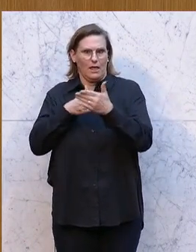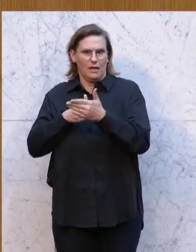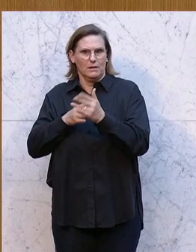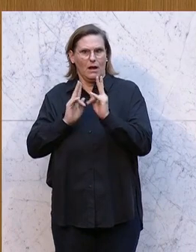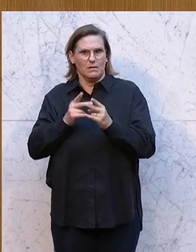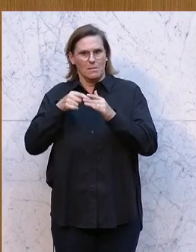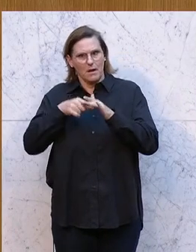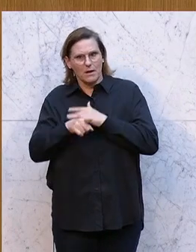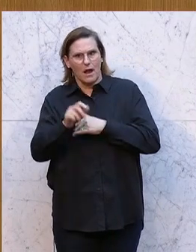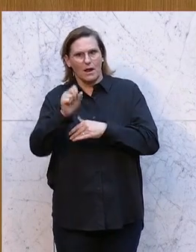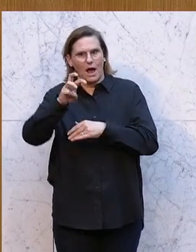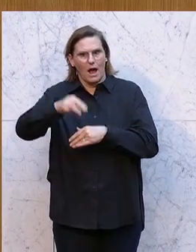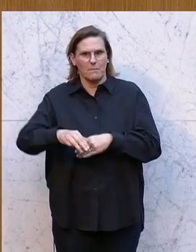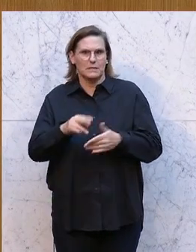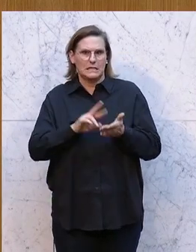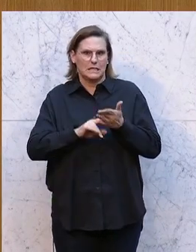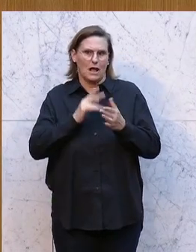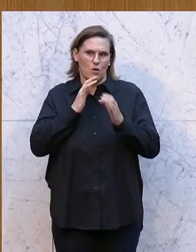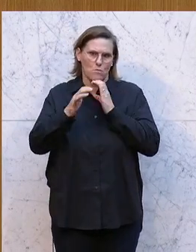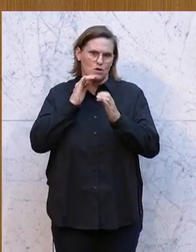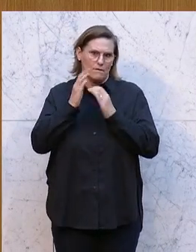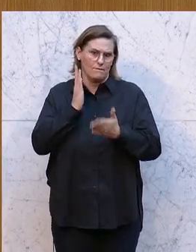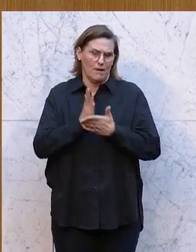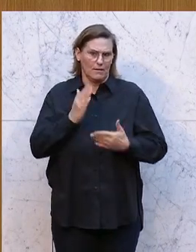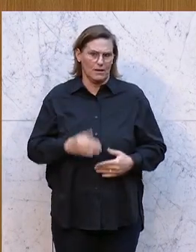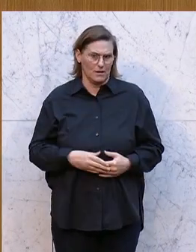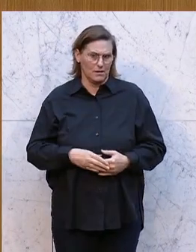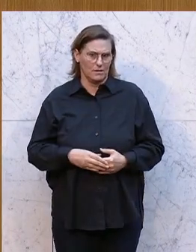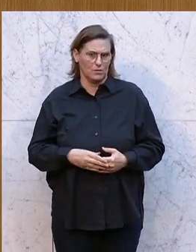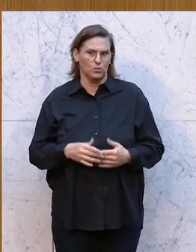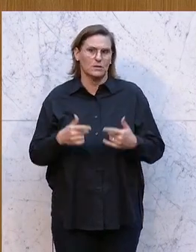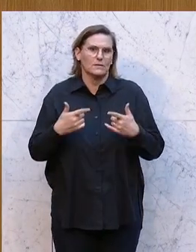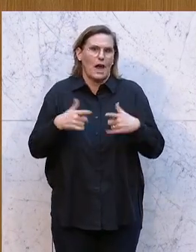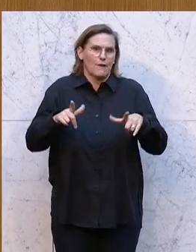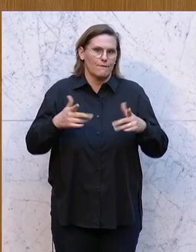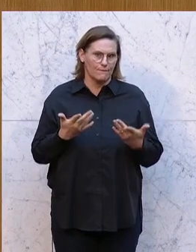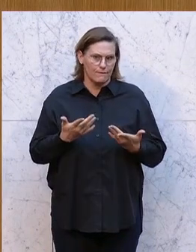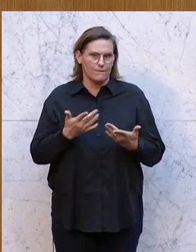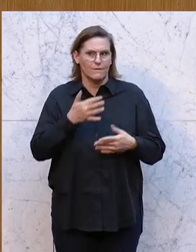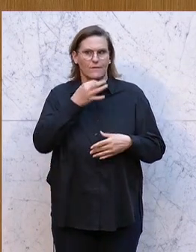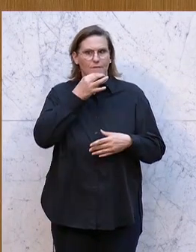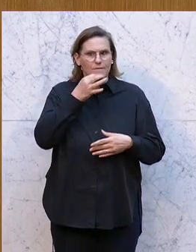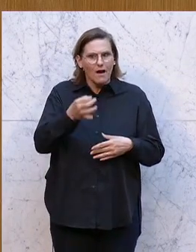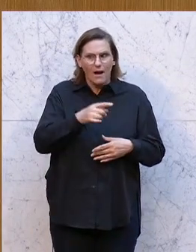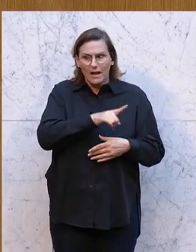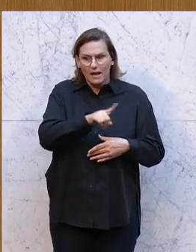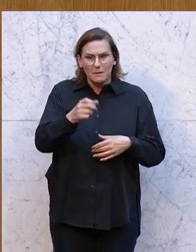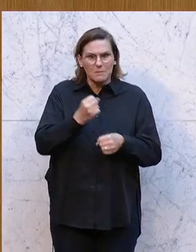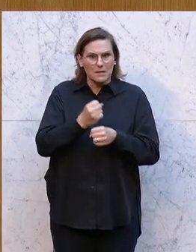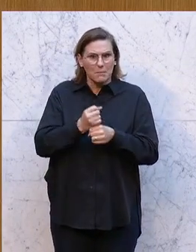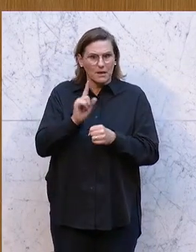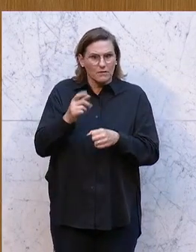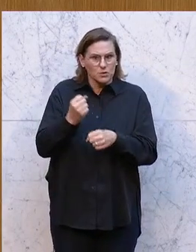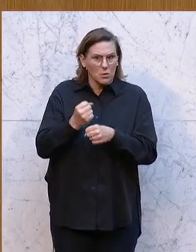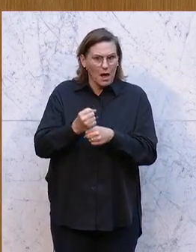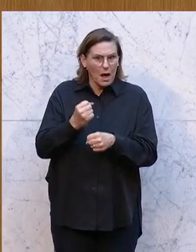sein wird, sondern wo jeder noch mal digital kommunizieren darf. Die Frage stellt sich nur am Rande, was die AMS-Mitarbeiter dann eigentlich machen sollen,